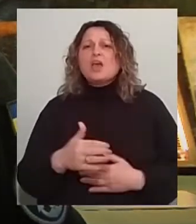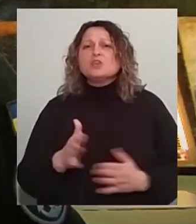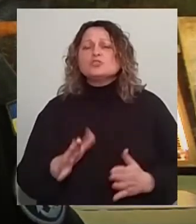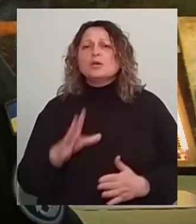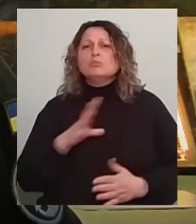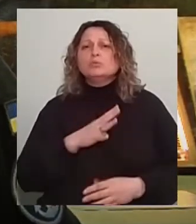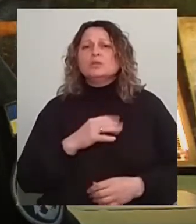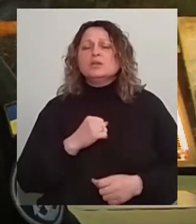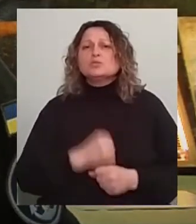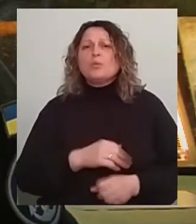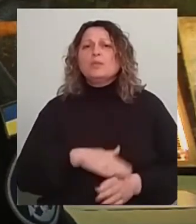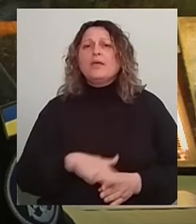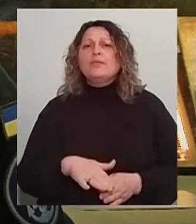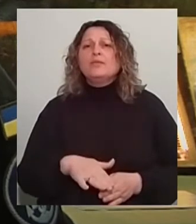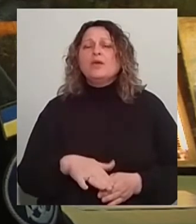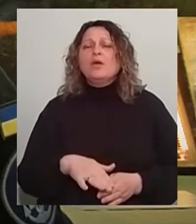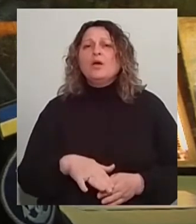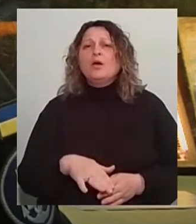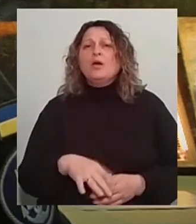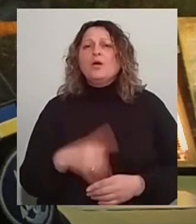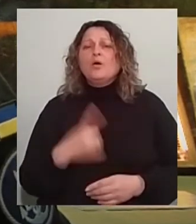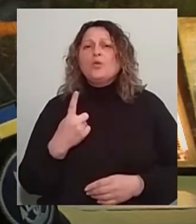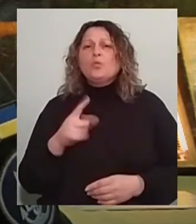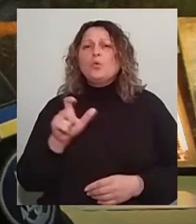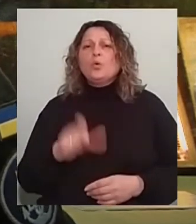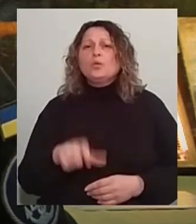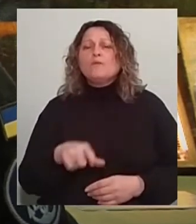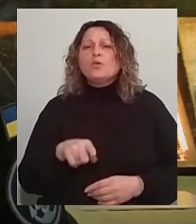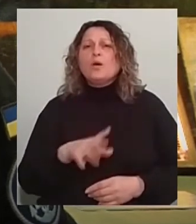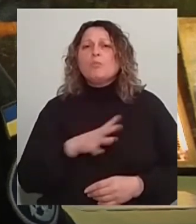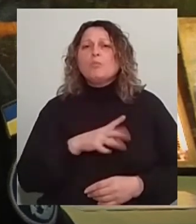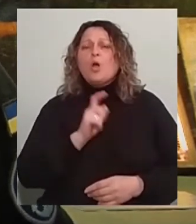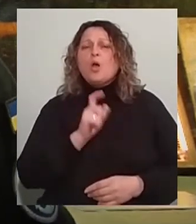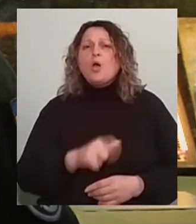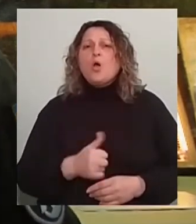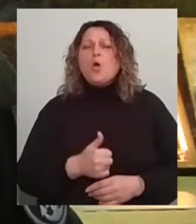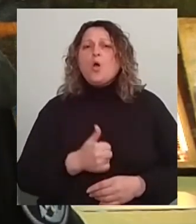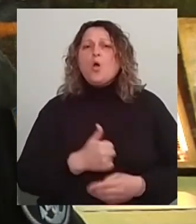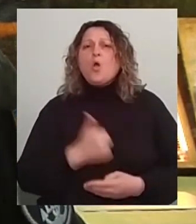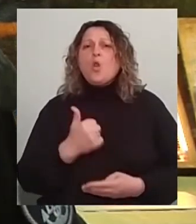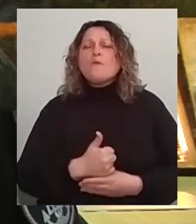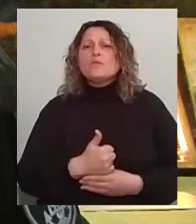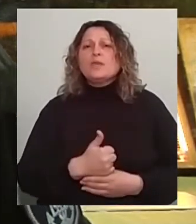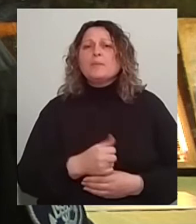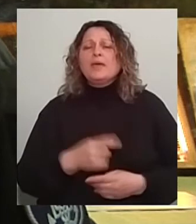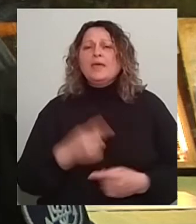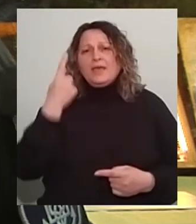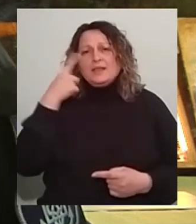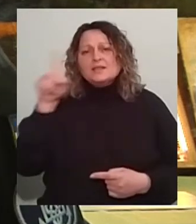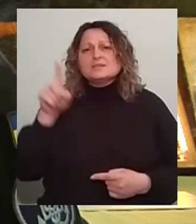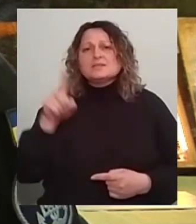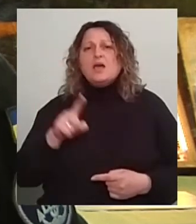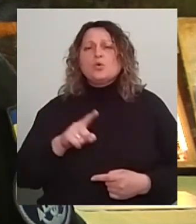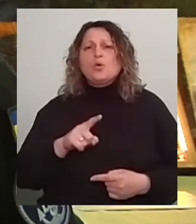однією людиною, вона була головним ініціатором – це Павло